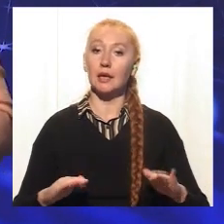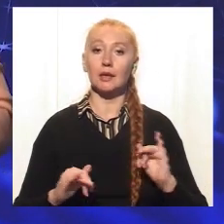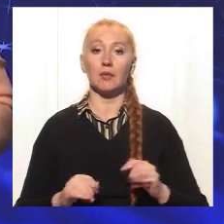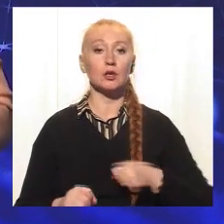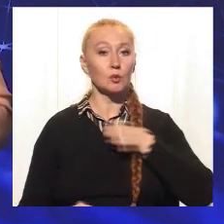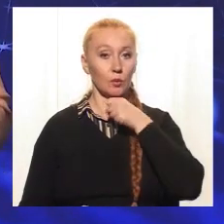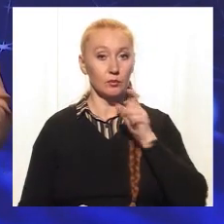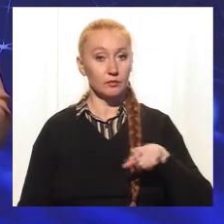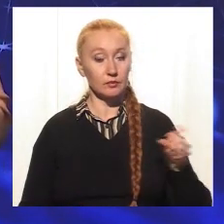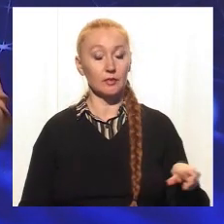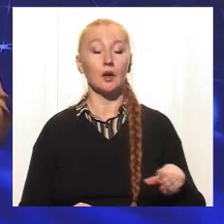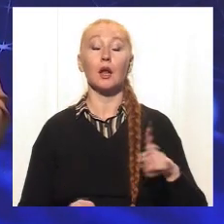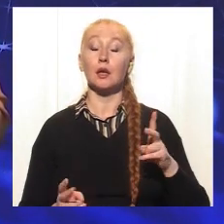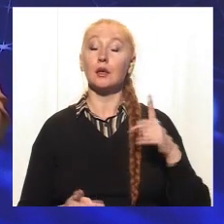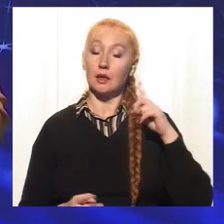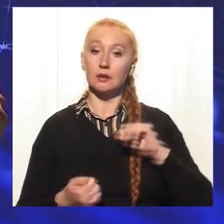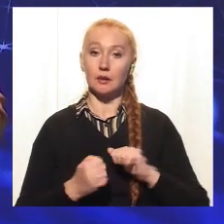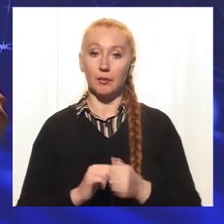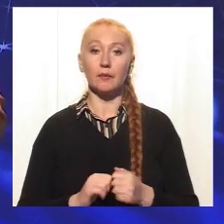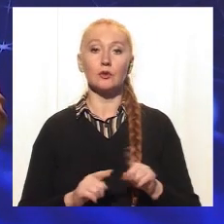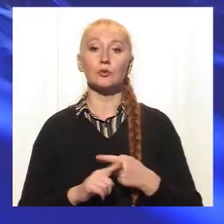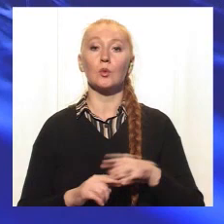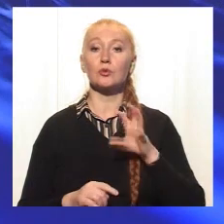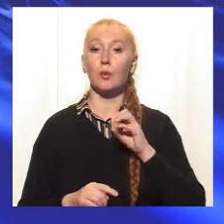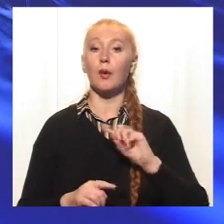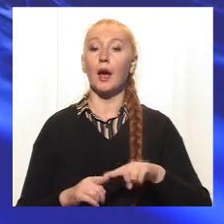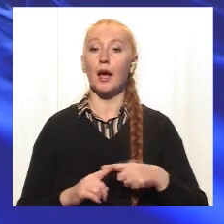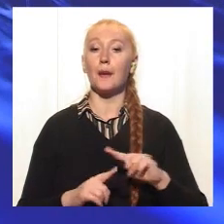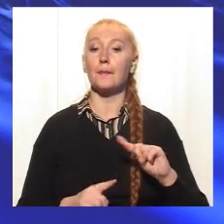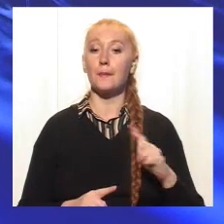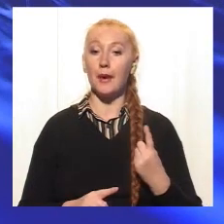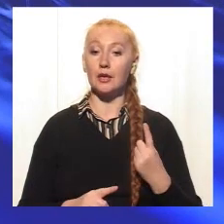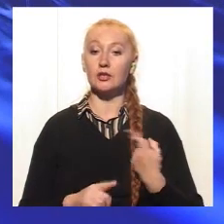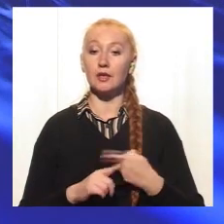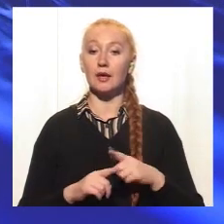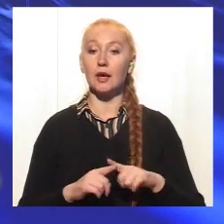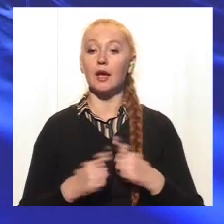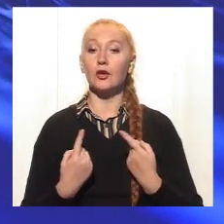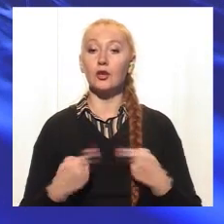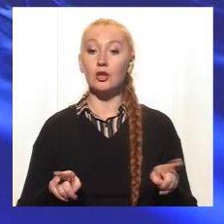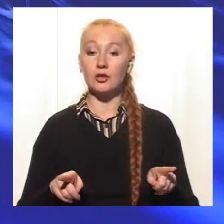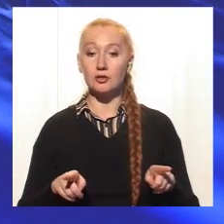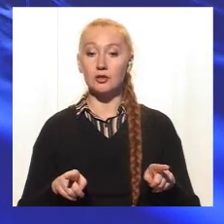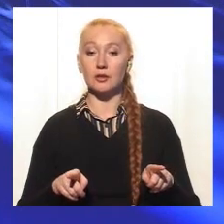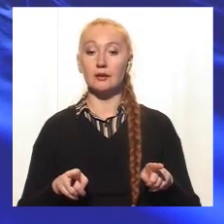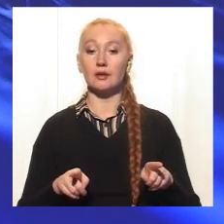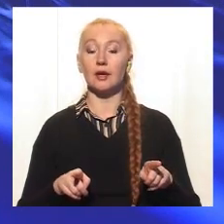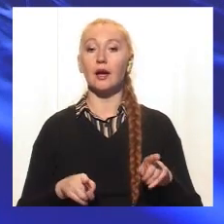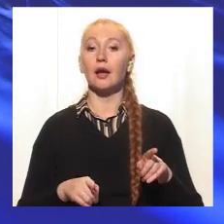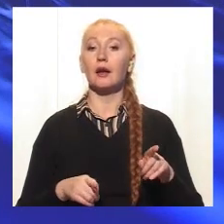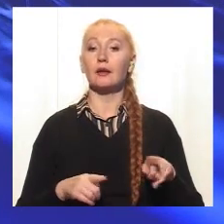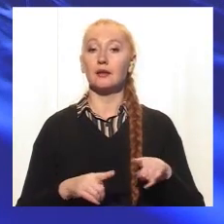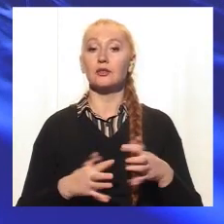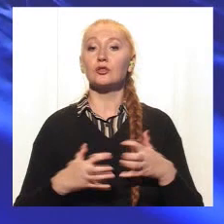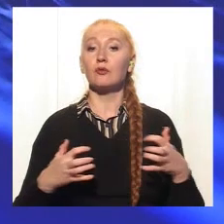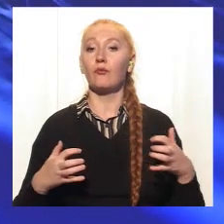дорослим? Варто пам'ятати, що собака – це перш за все інша істота.